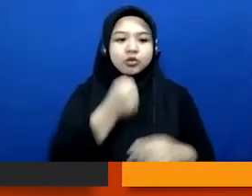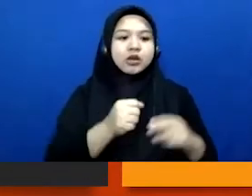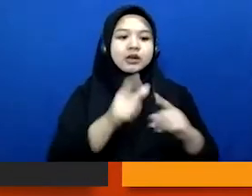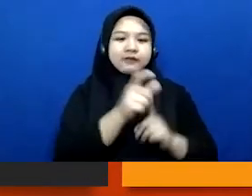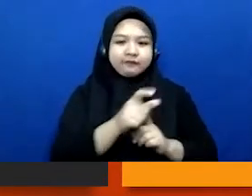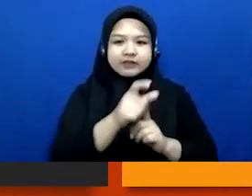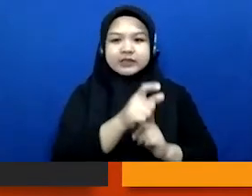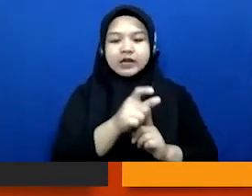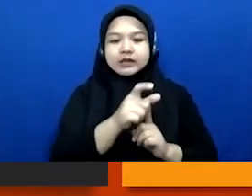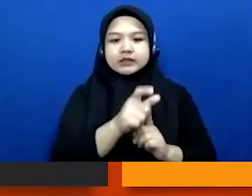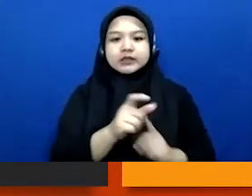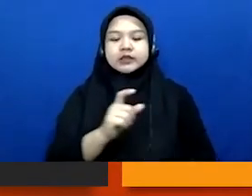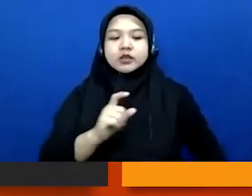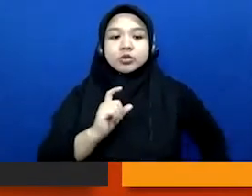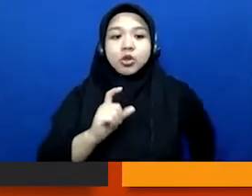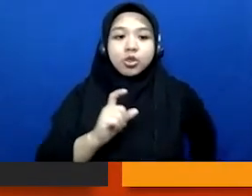misalnya nih